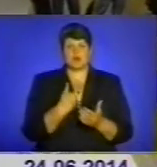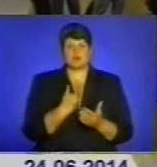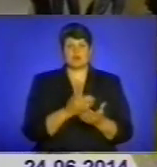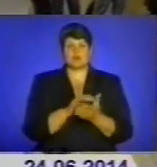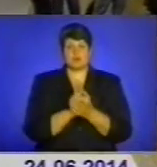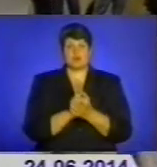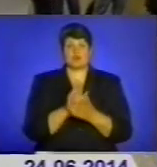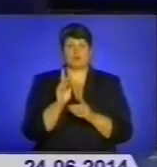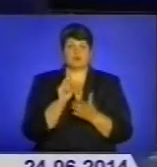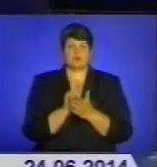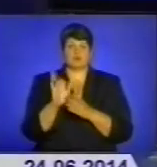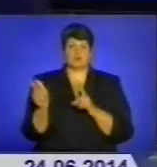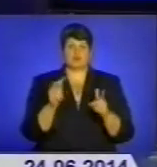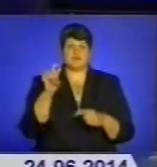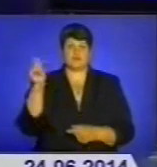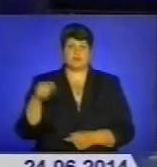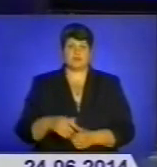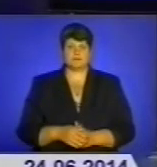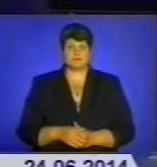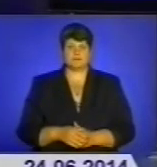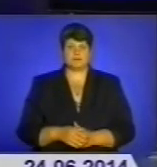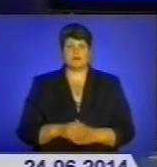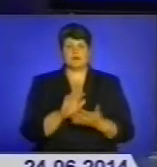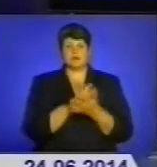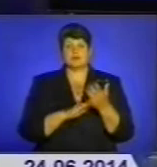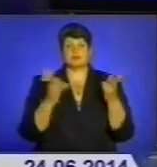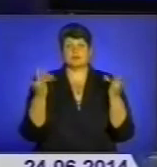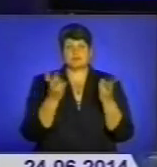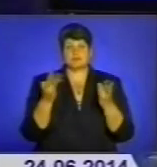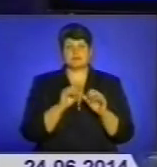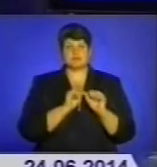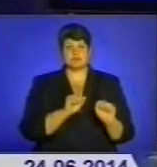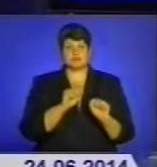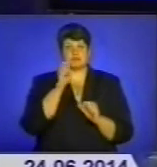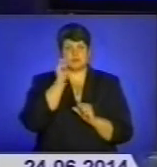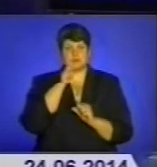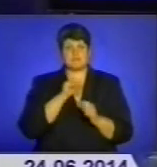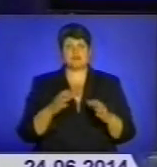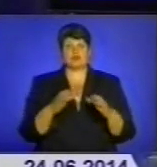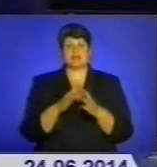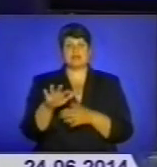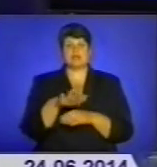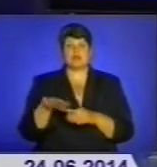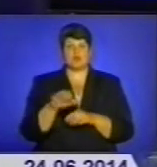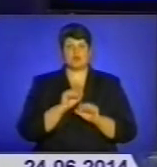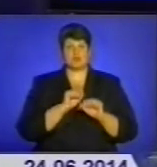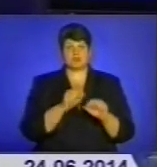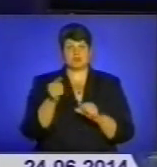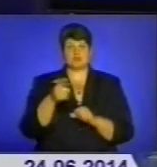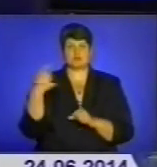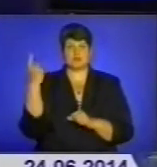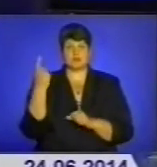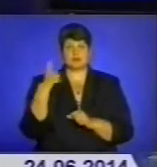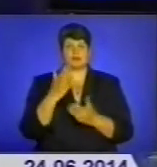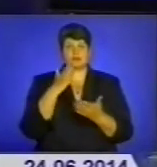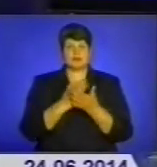готові до війни. І далі про потреби захисників вітчизни. Батальйону територіальної оборони Тернопільської області, який